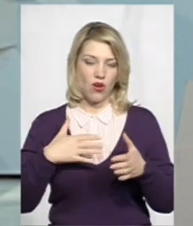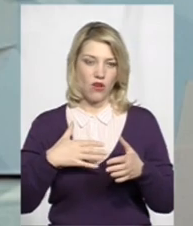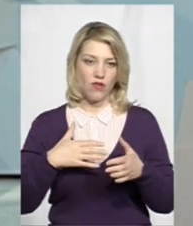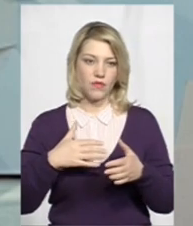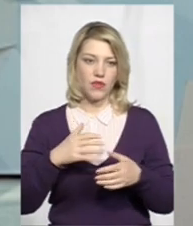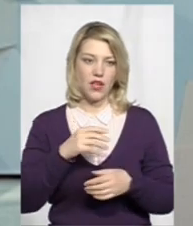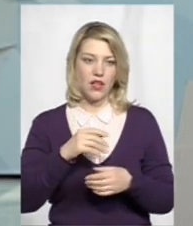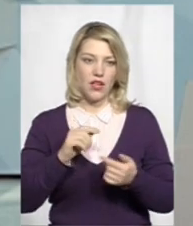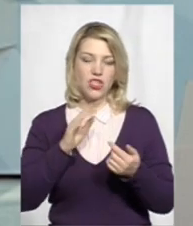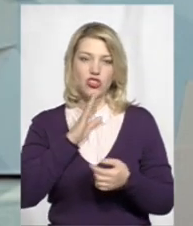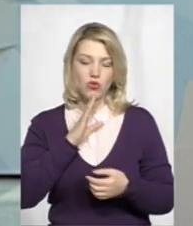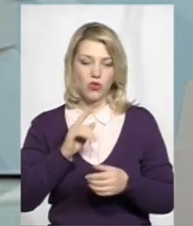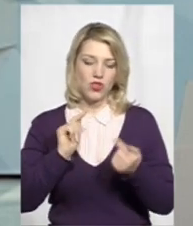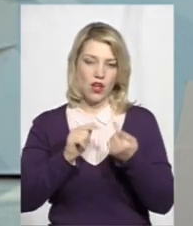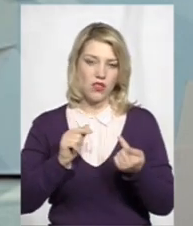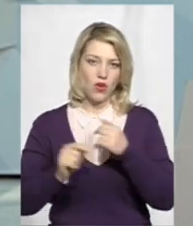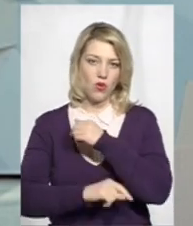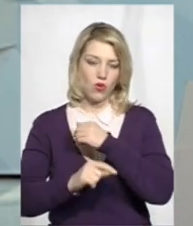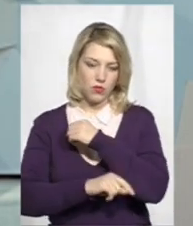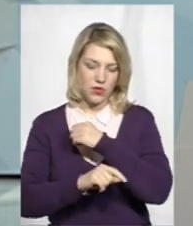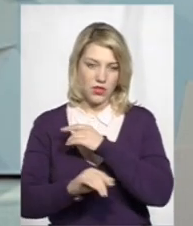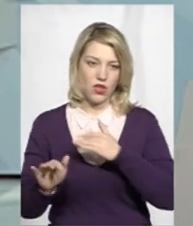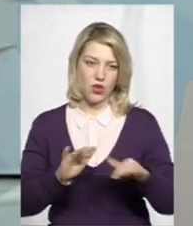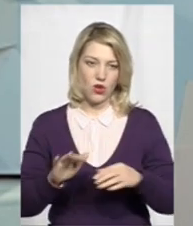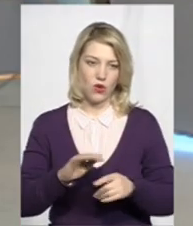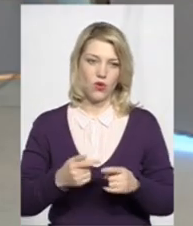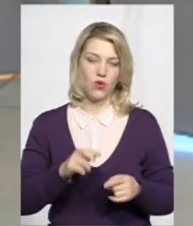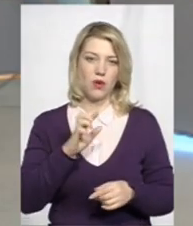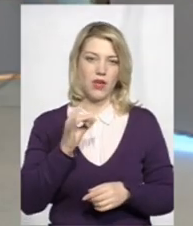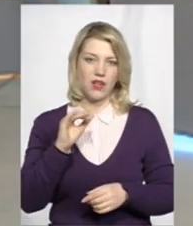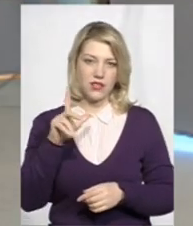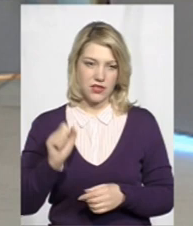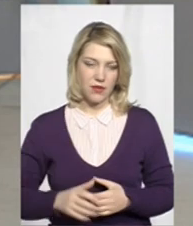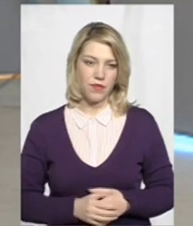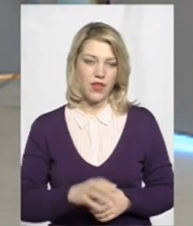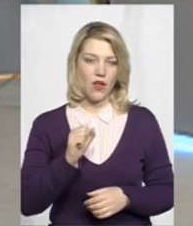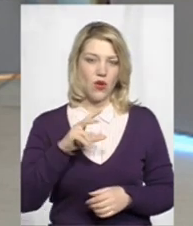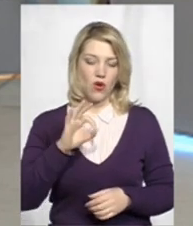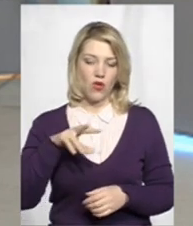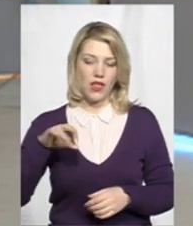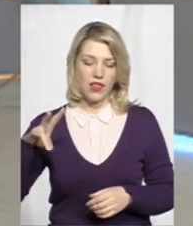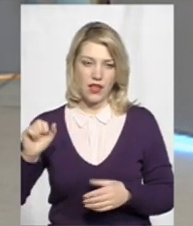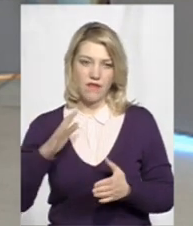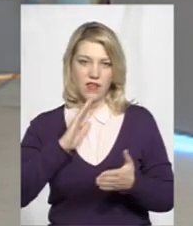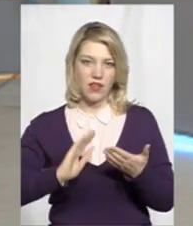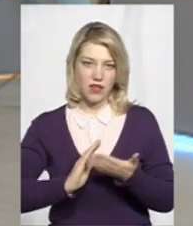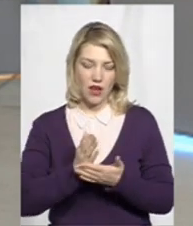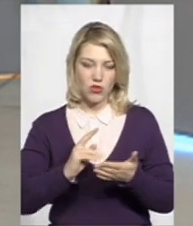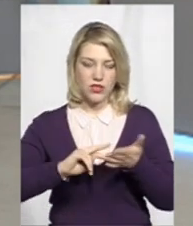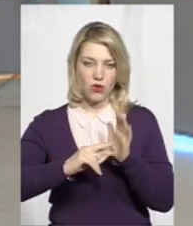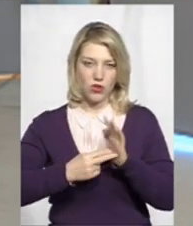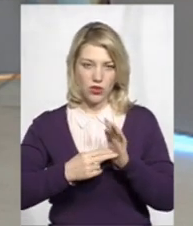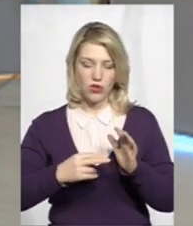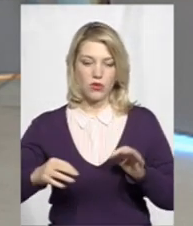ЖАР «Жіночий антикорупційний рух» Альона Береза. Добрий вечір. Добрий вечір. Пані Альоно, сьогодні у якості координаторки